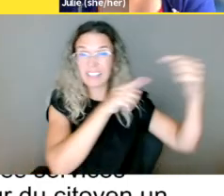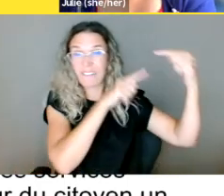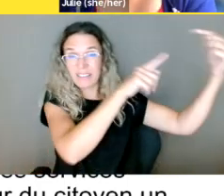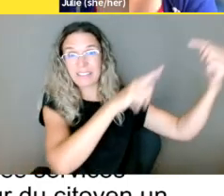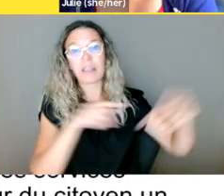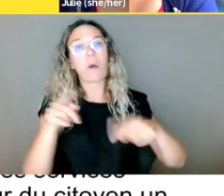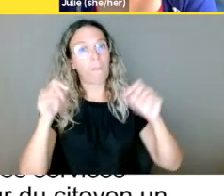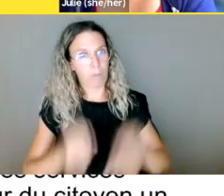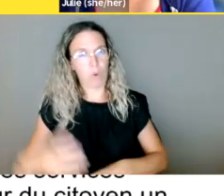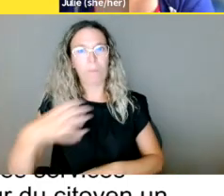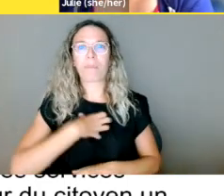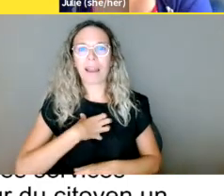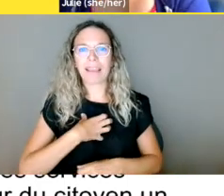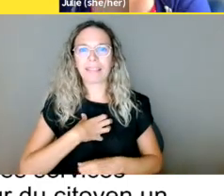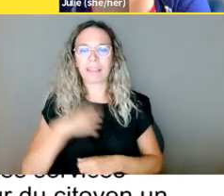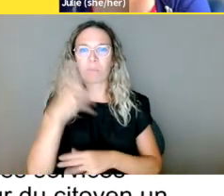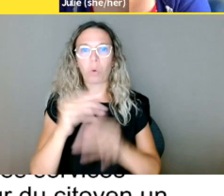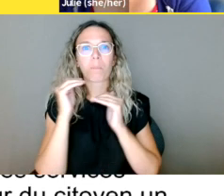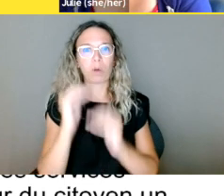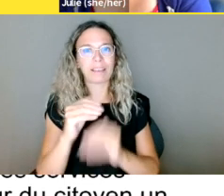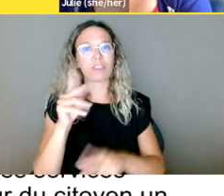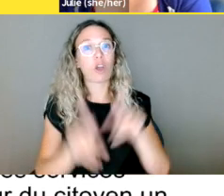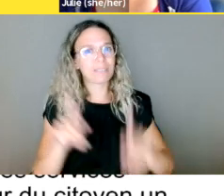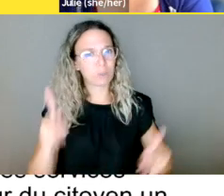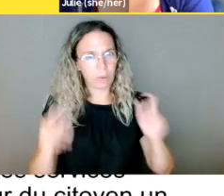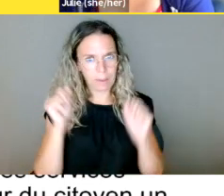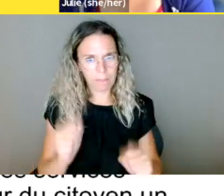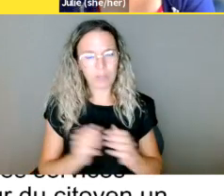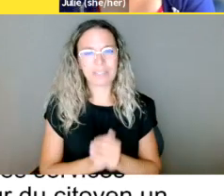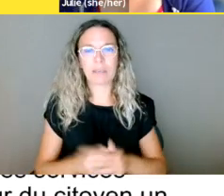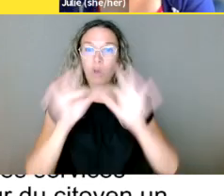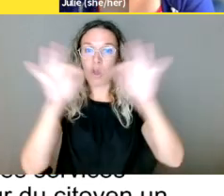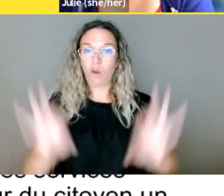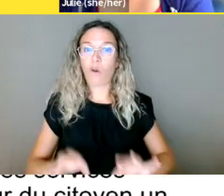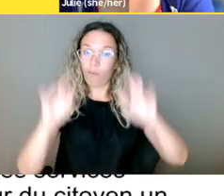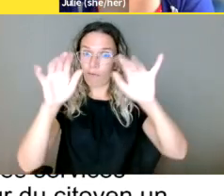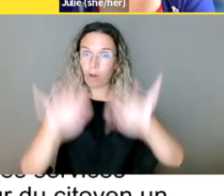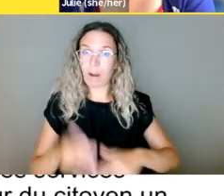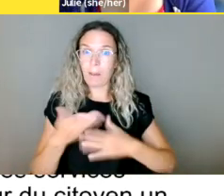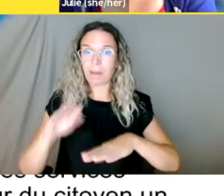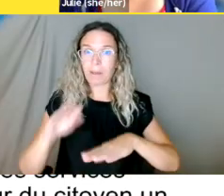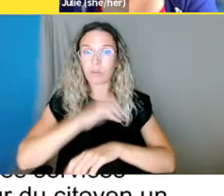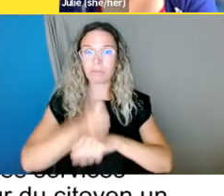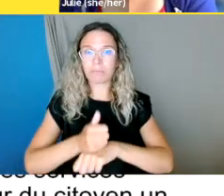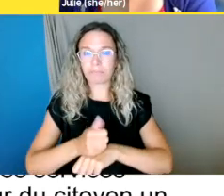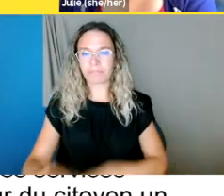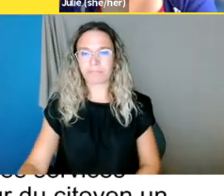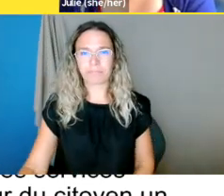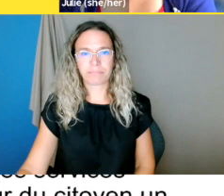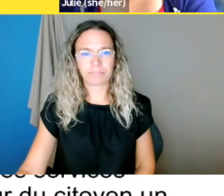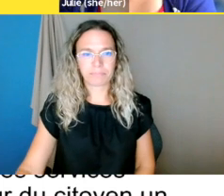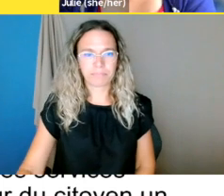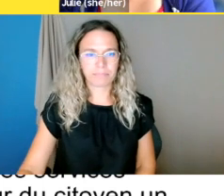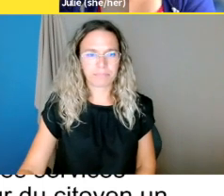S'il s'agit plutôt d'un différent avec les services gouvernementaux, il sera possible de déposer une